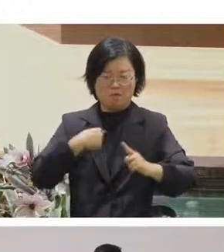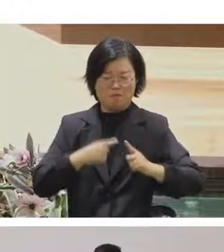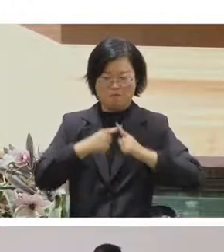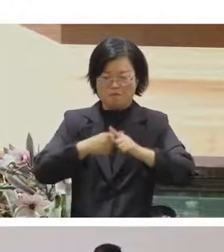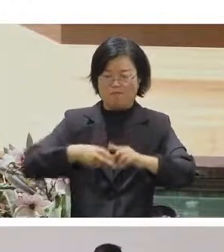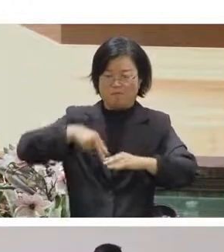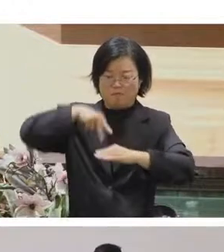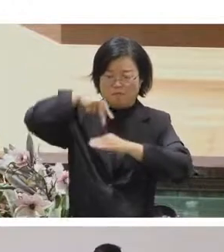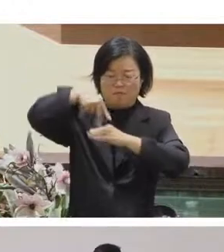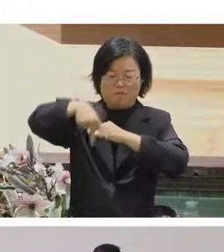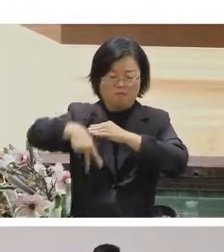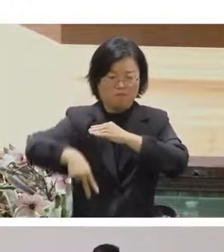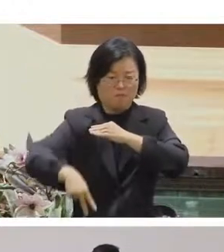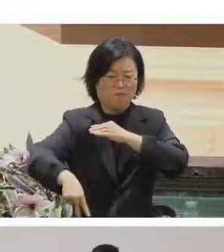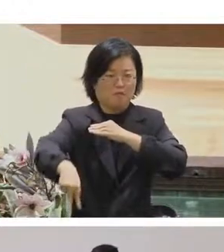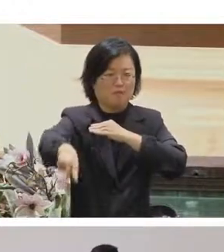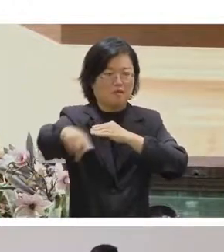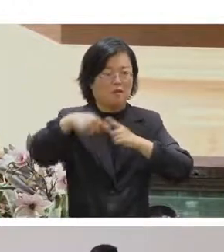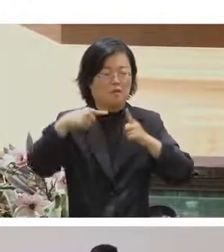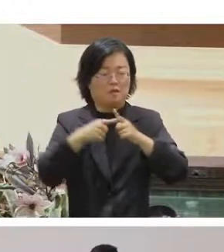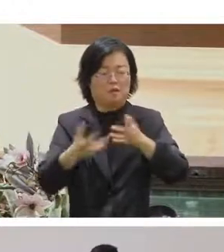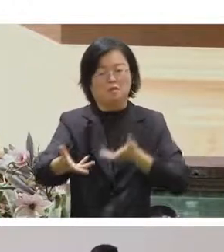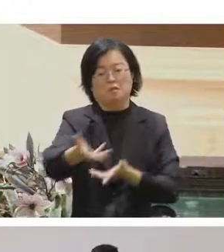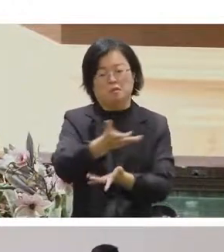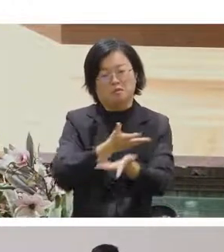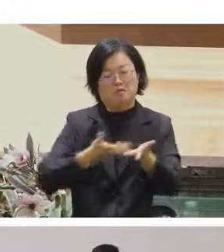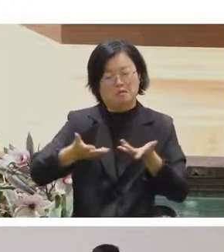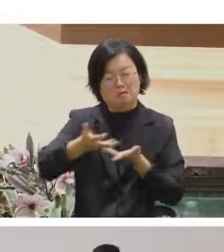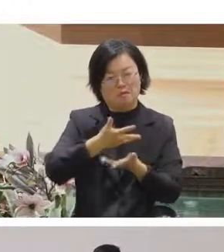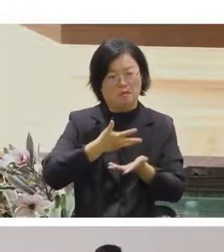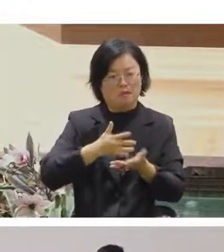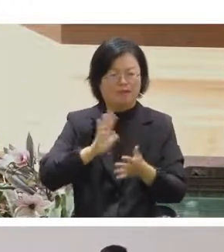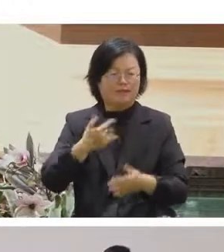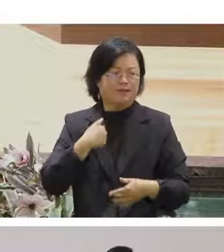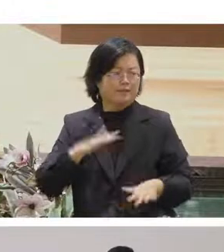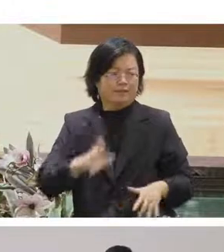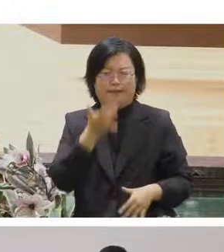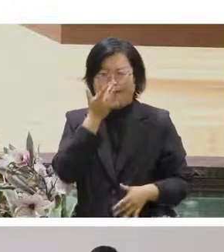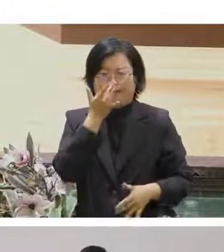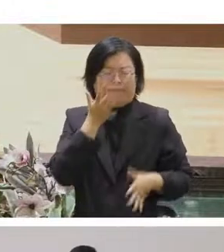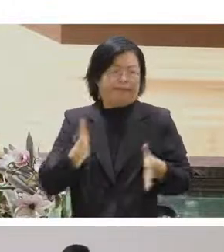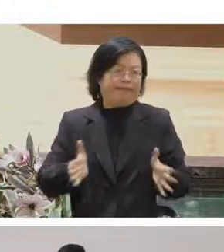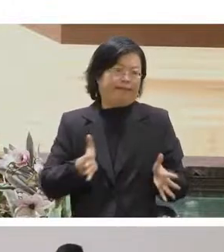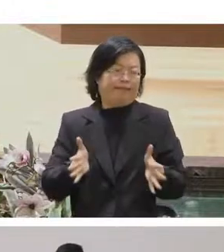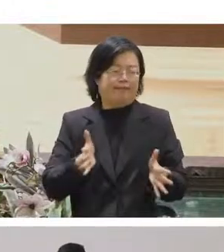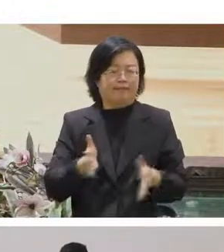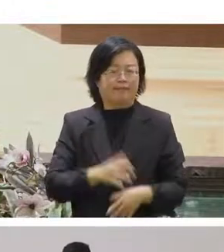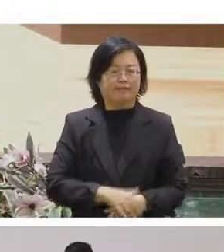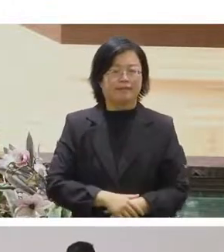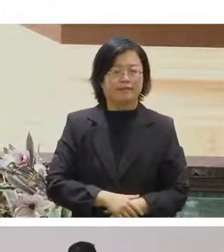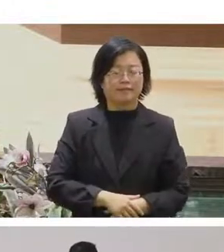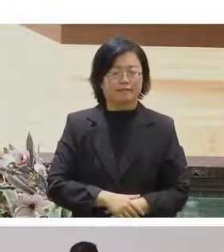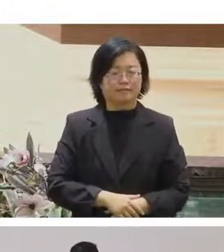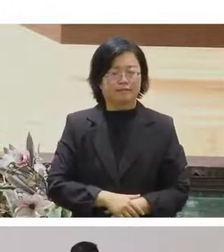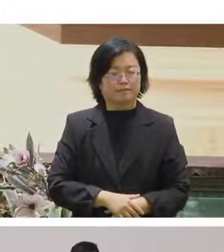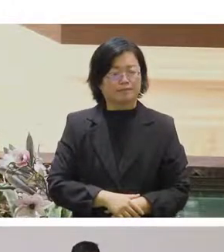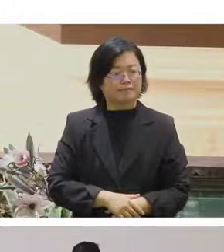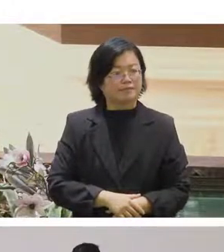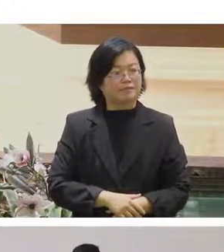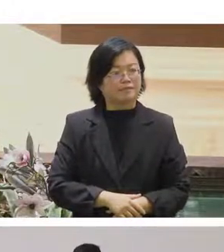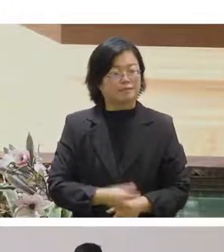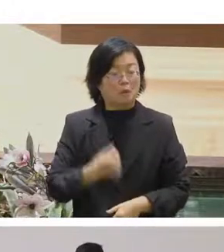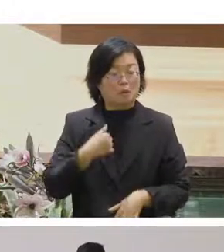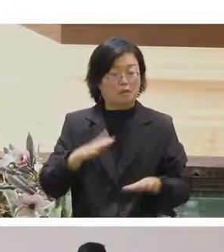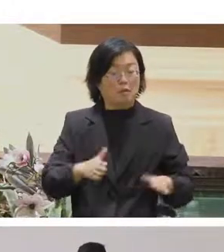進行互動所以我現在不太知道怎麼樣做所以我原本準備的下一件事情是這樣我原本